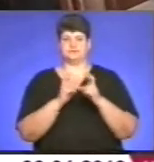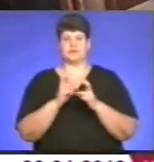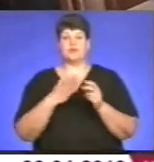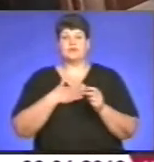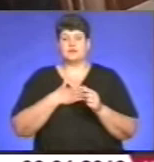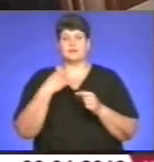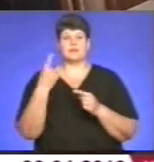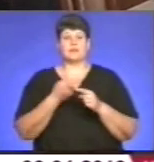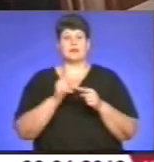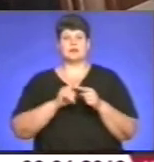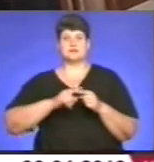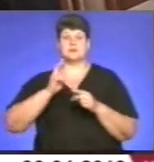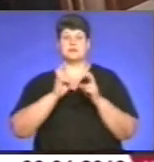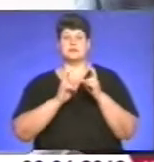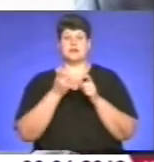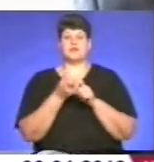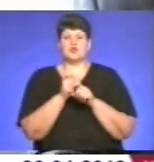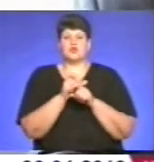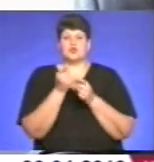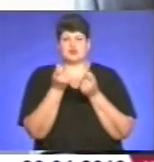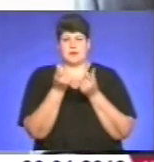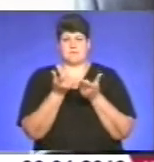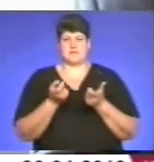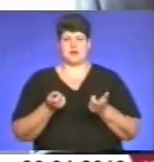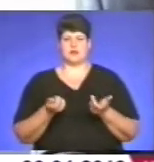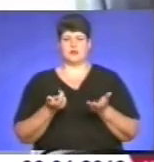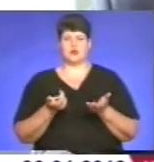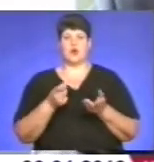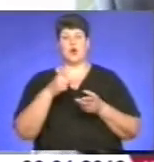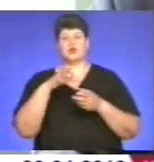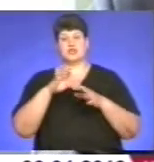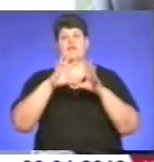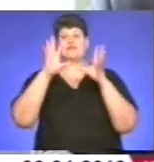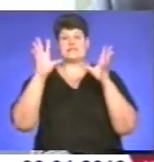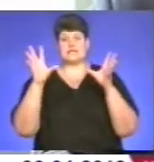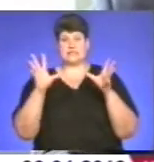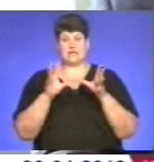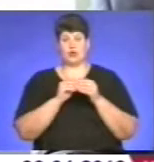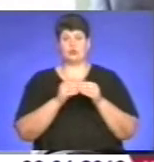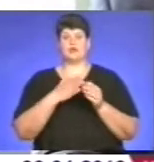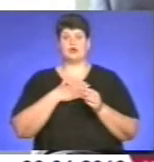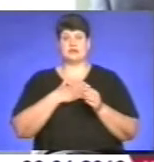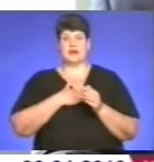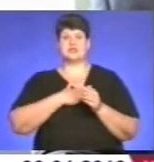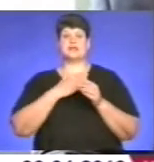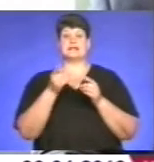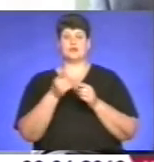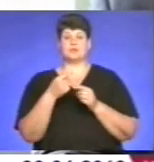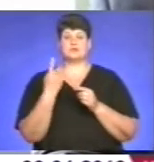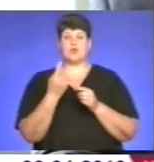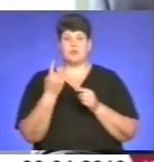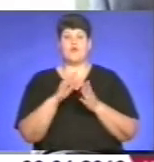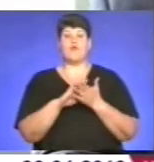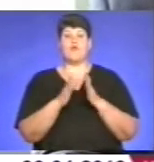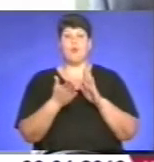в області цих підприємств дуже і дуже мало. От хоча в цілому по нашій рідній Тернопільській області в